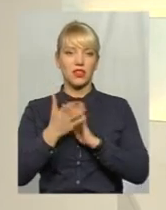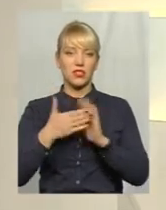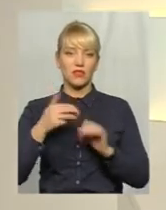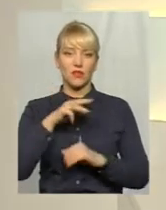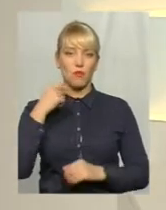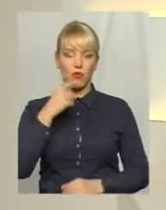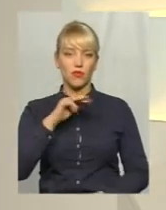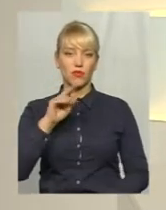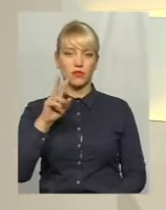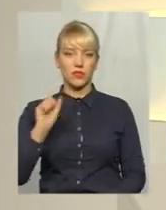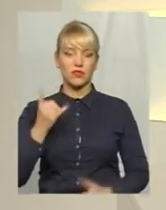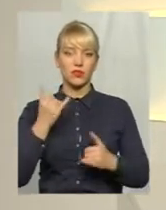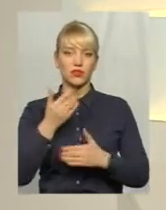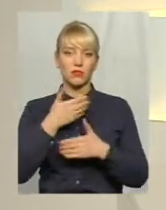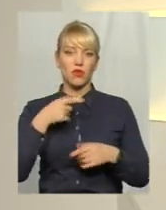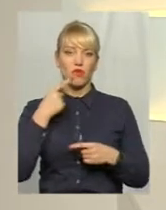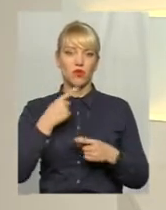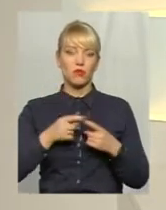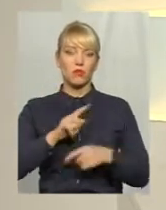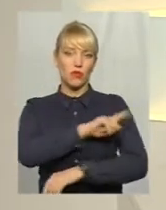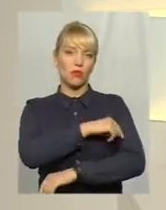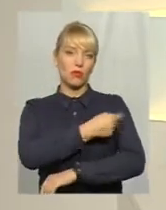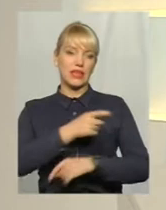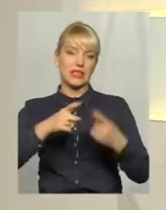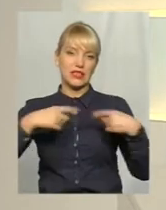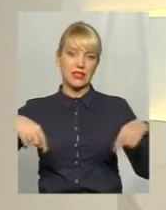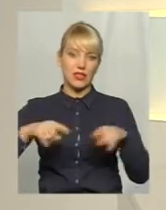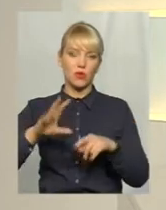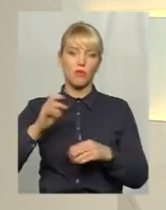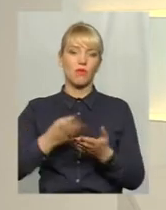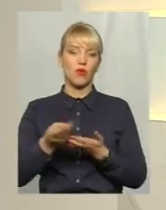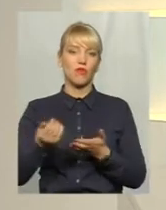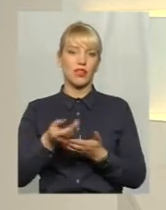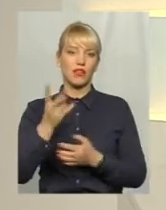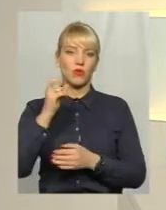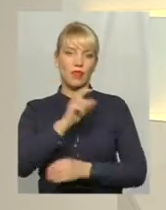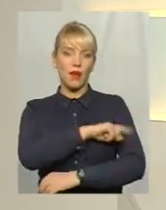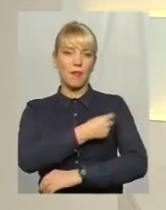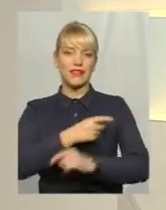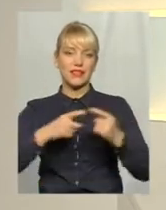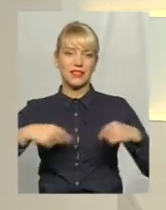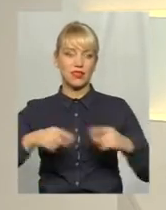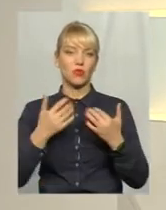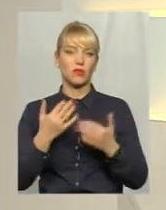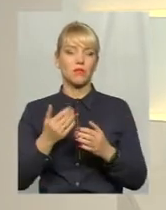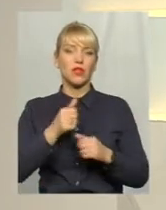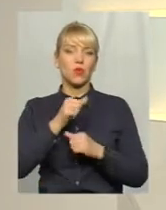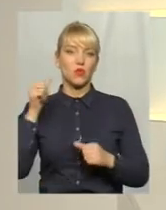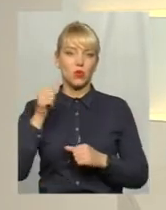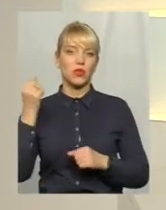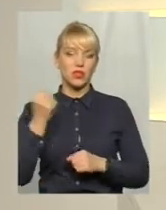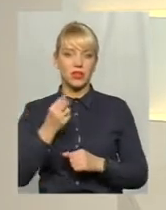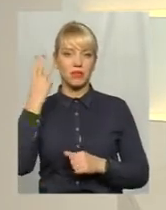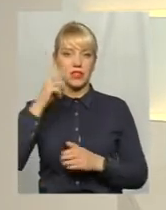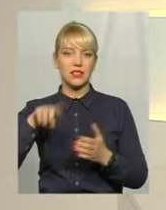Оксана Фіновська. Говоримо ми сьогодні про медицину. По-перше, про видатки на медицину, оскільки минулого тижня Хмельницька обласна